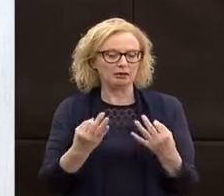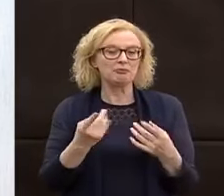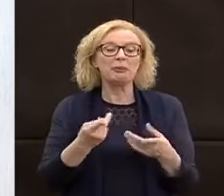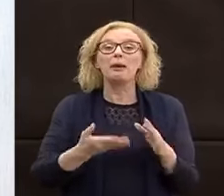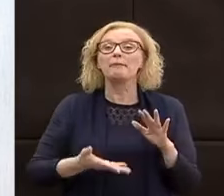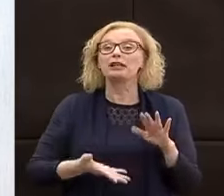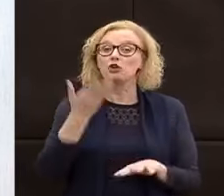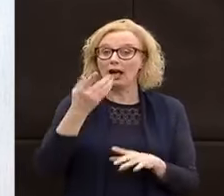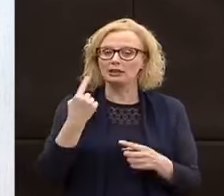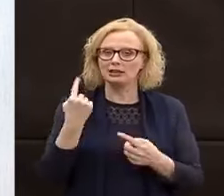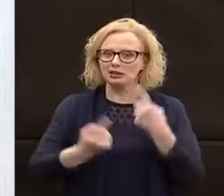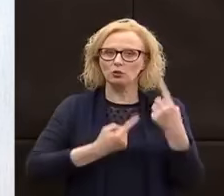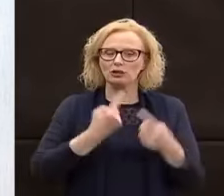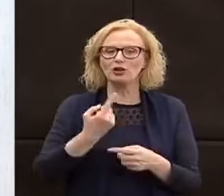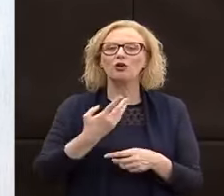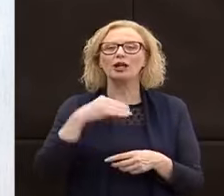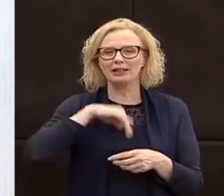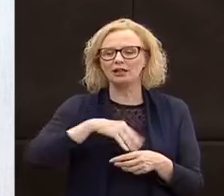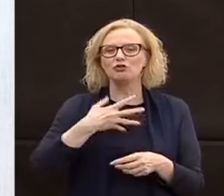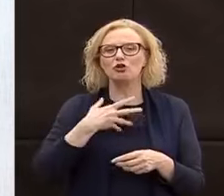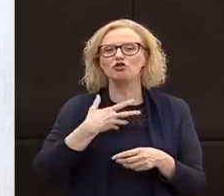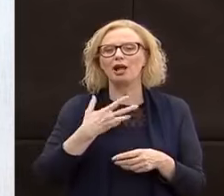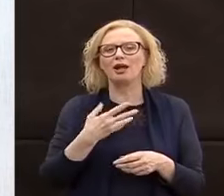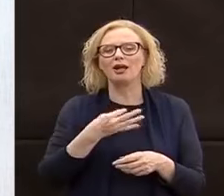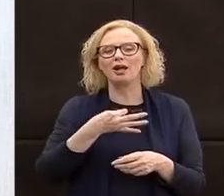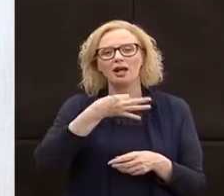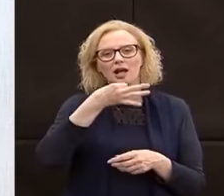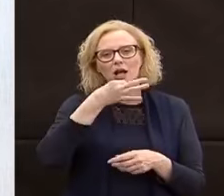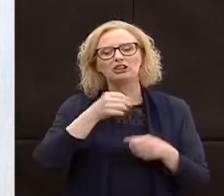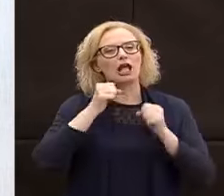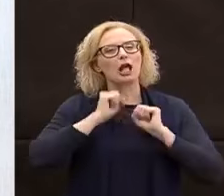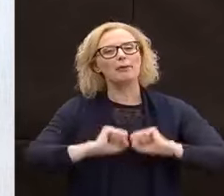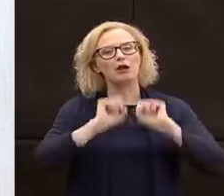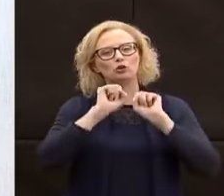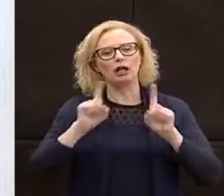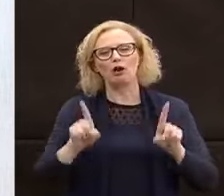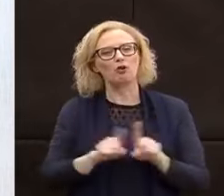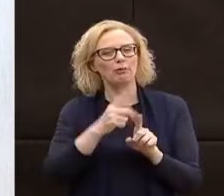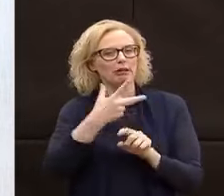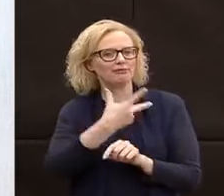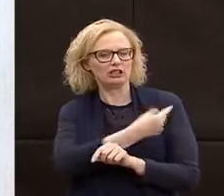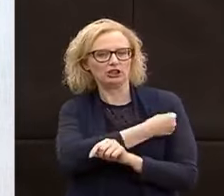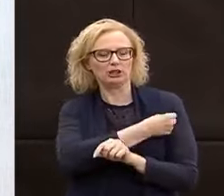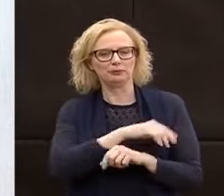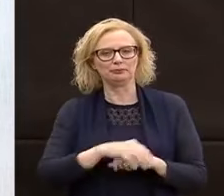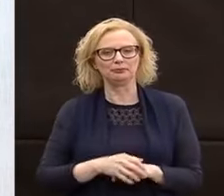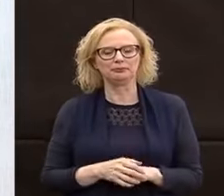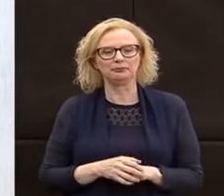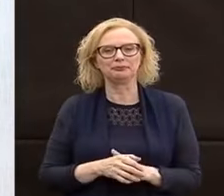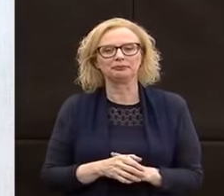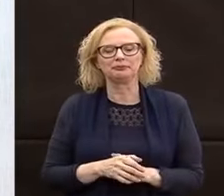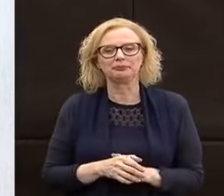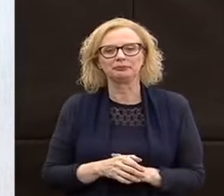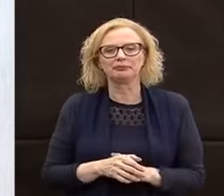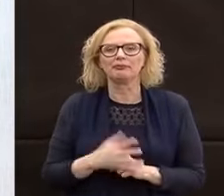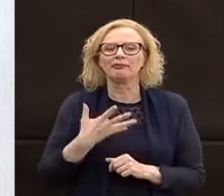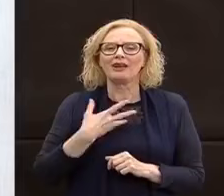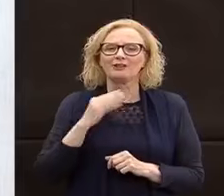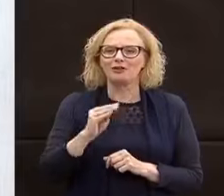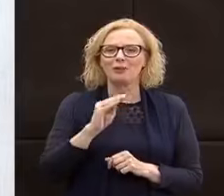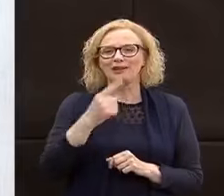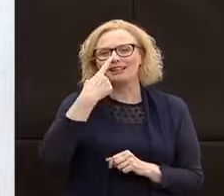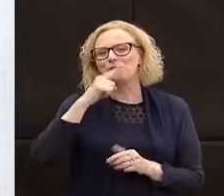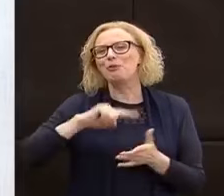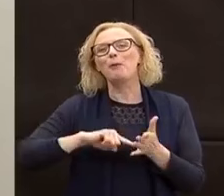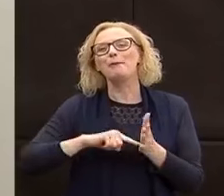anche una immunità simile a quella del vaccino. C'è una domanda da un milione